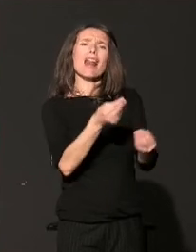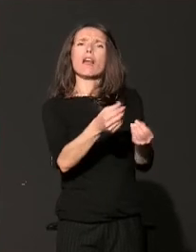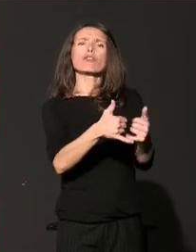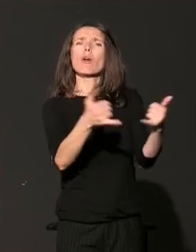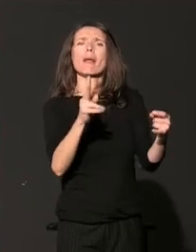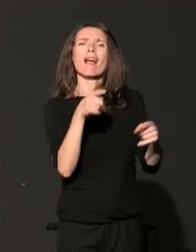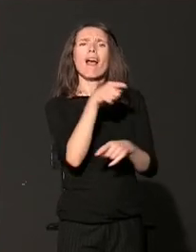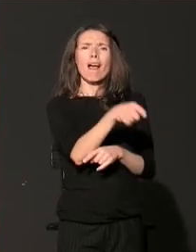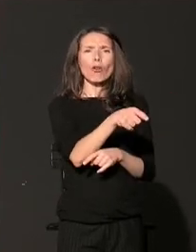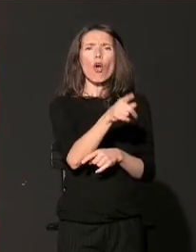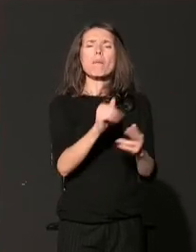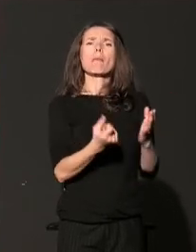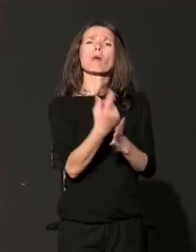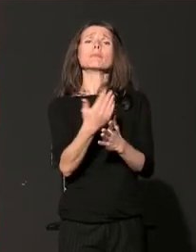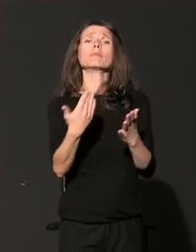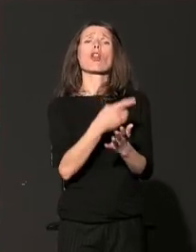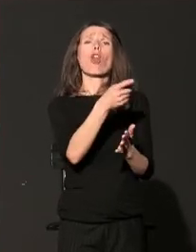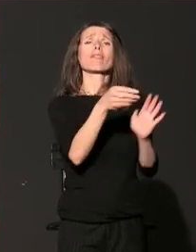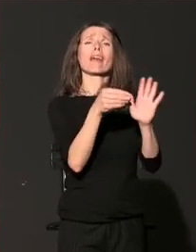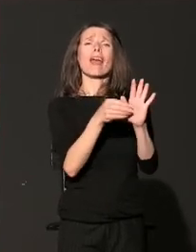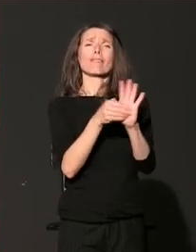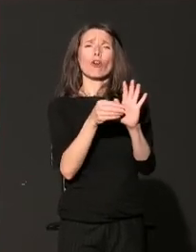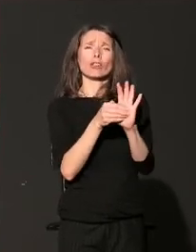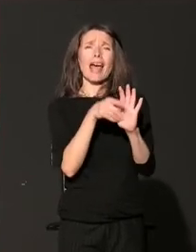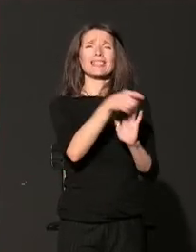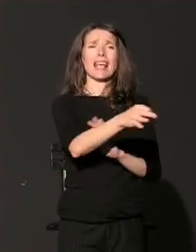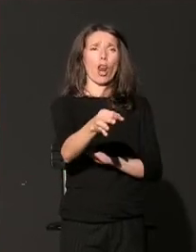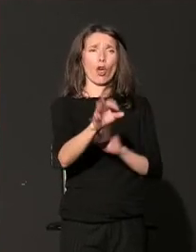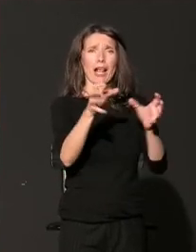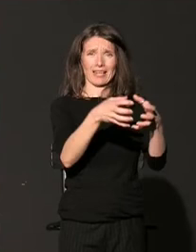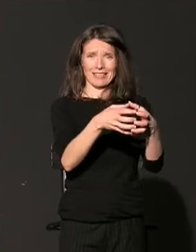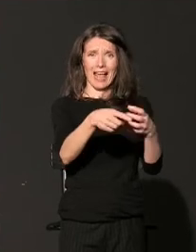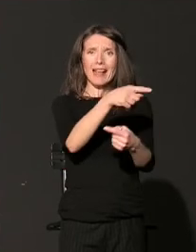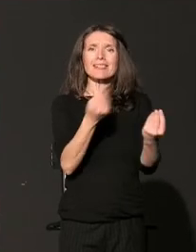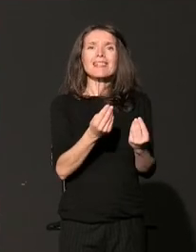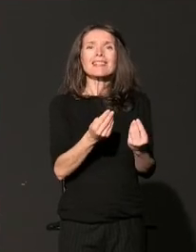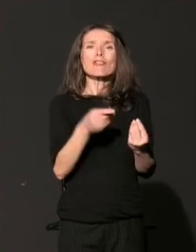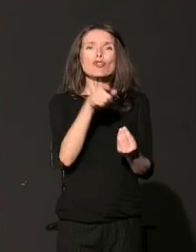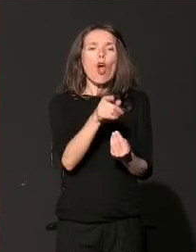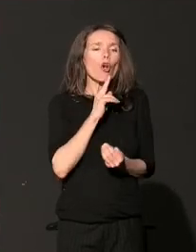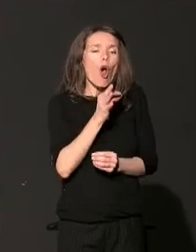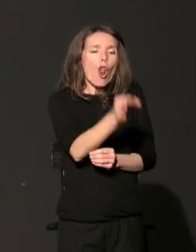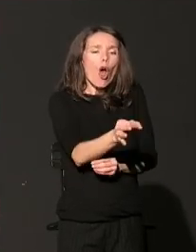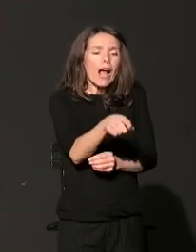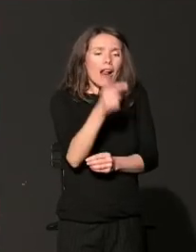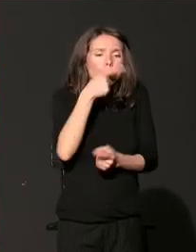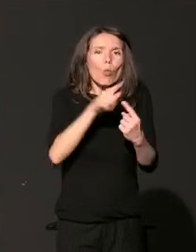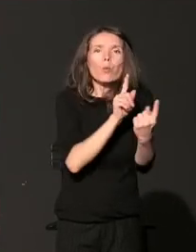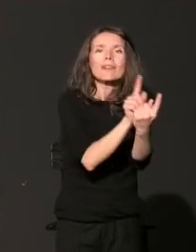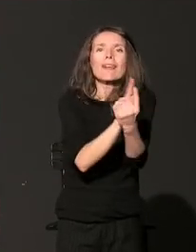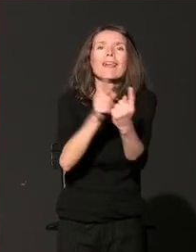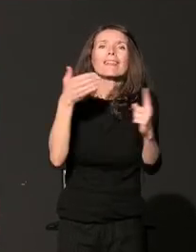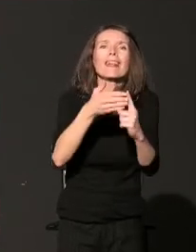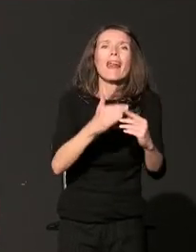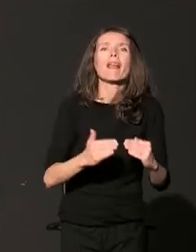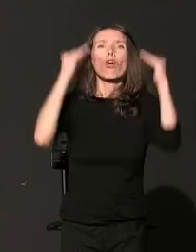lokalnih zajednica, tamo gde su i doniranje i aktivizam najbliži građanima. Ljudi su se u kriznim vremenima okrenuli jedni